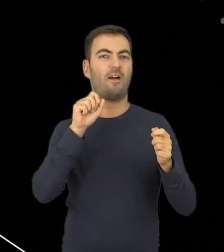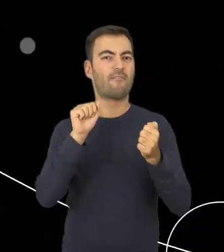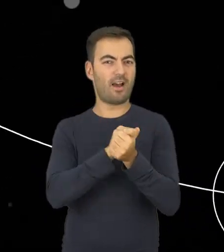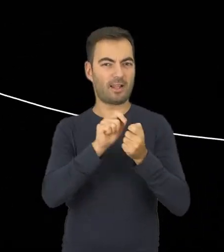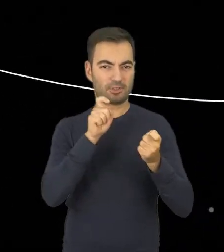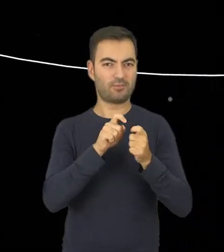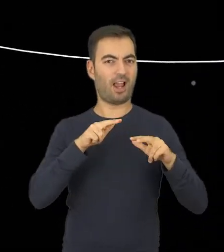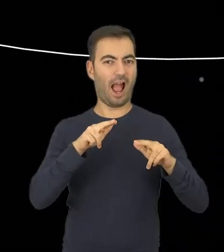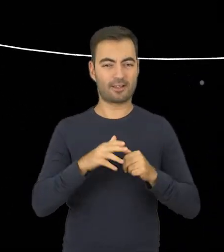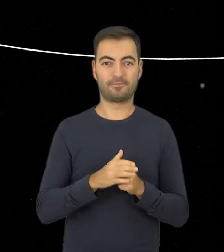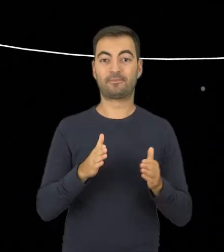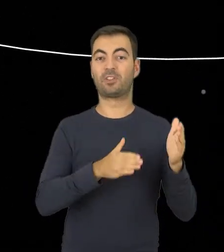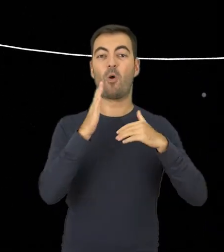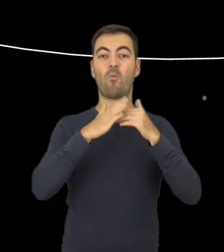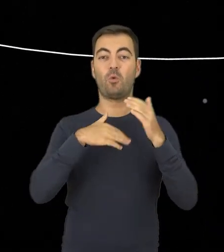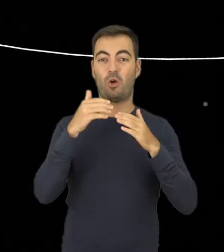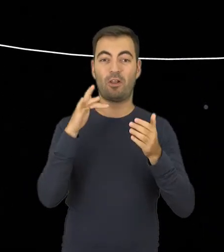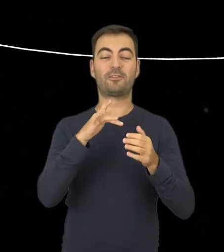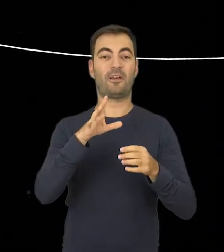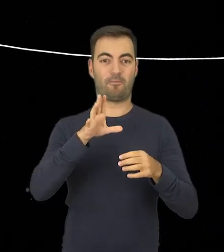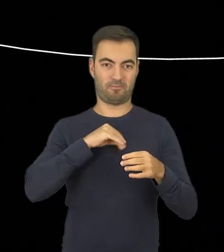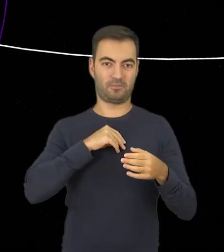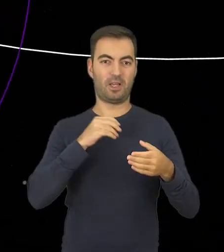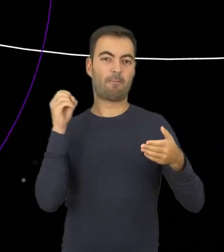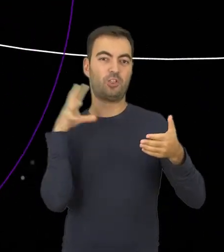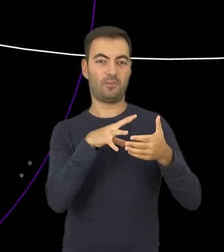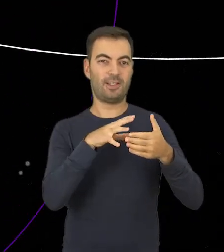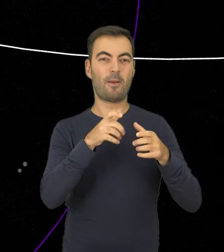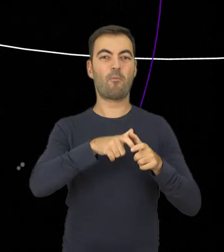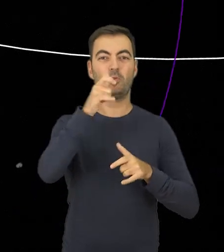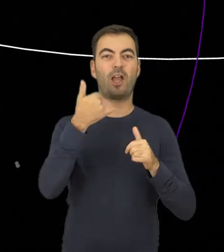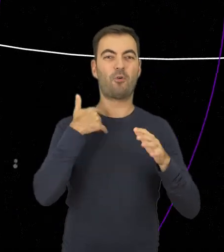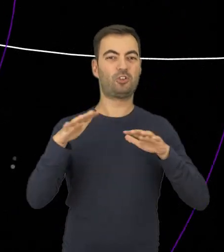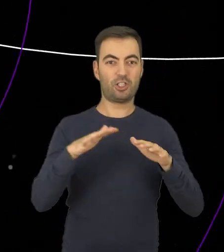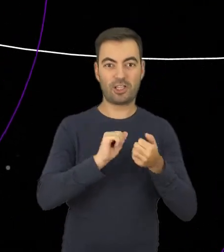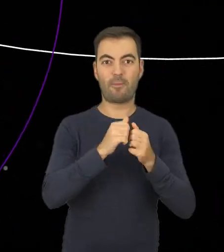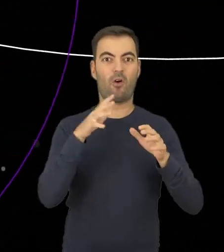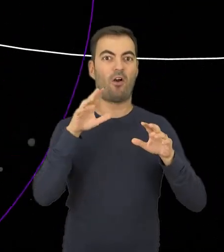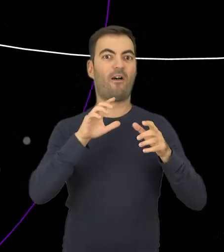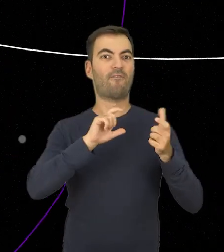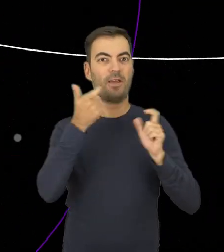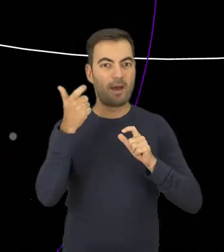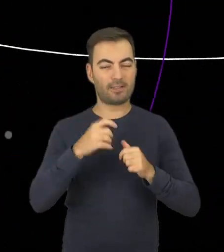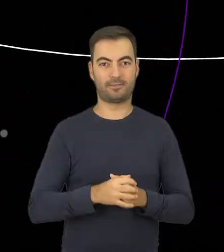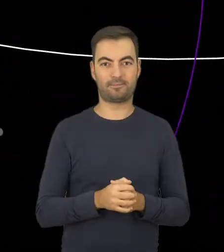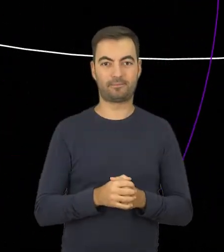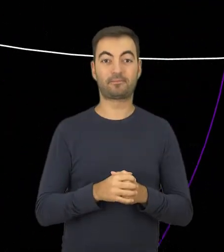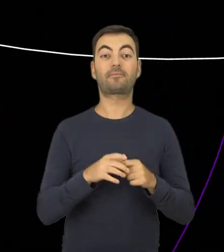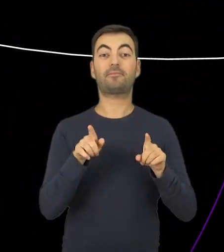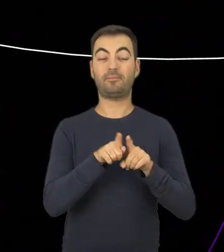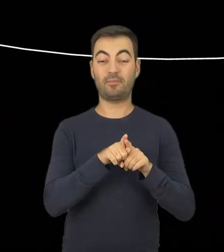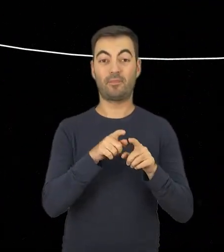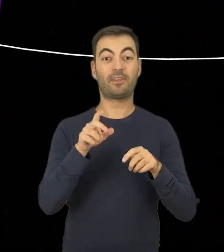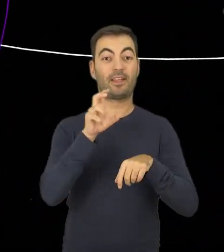Budownictwo stosuje promieniowanie do prześwietlania konstrukcji po trzęsieniach Ziemi i katastrofach budowlanych. Wykorzystując